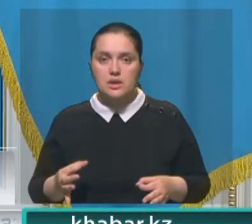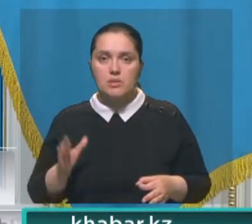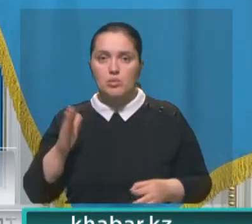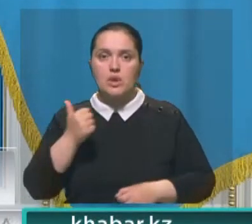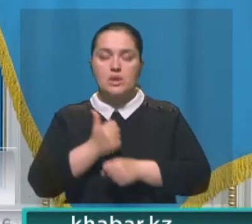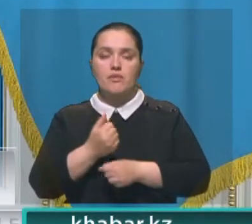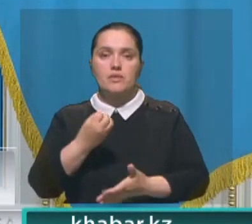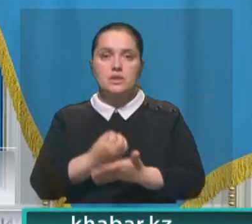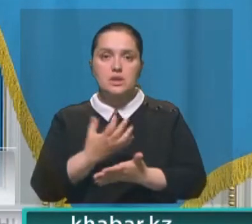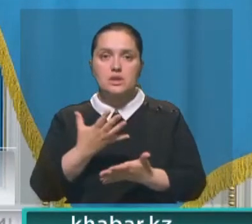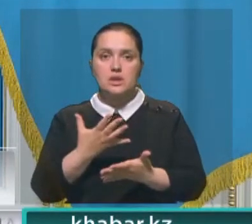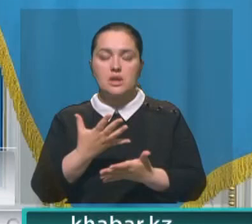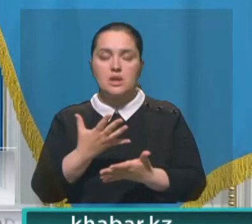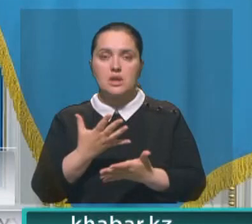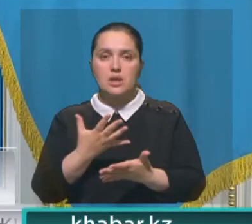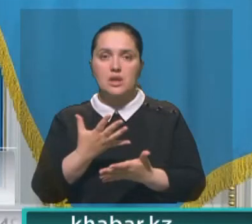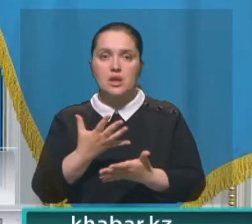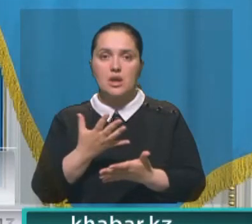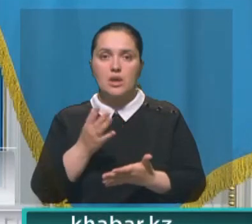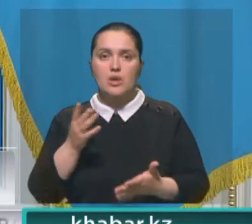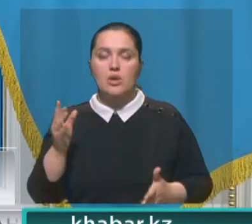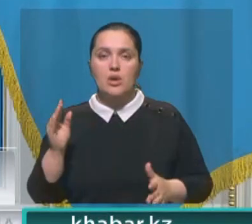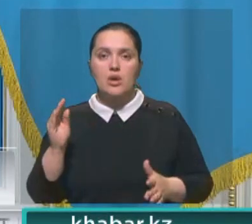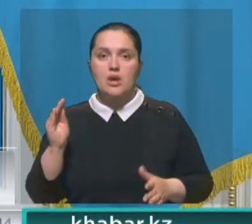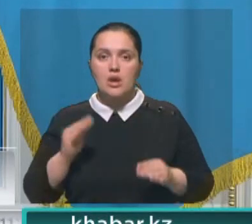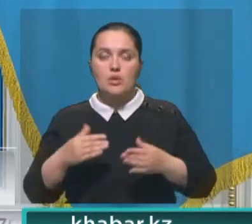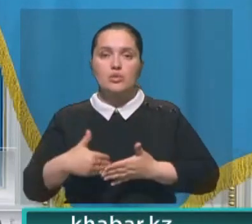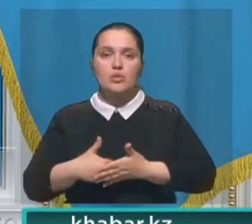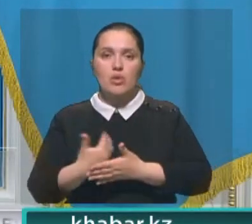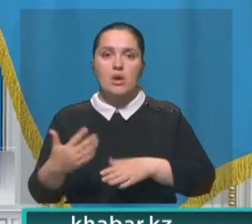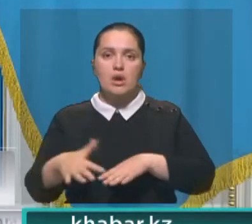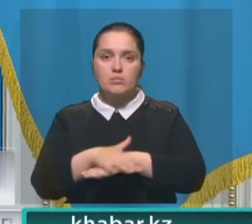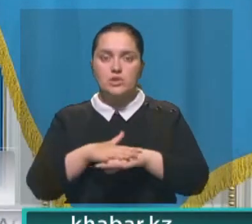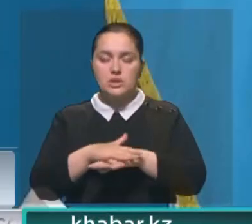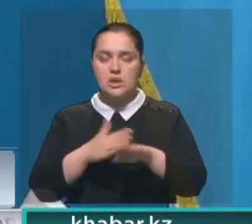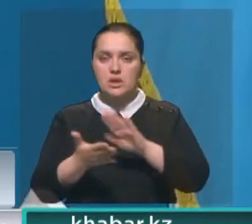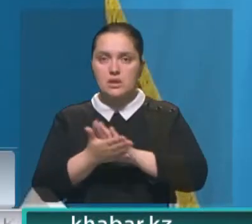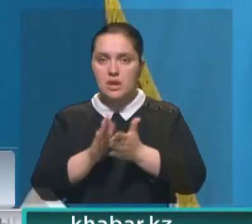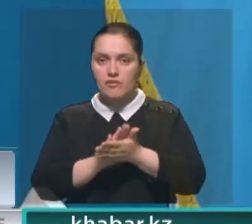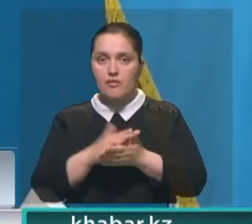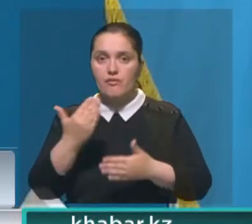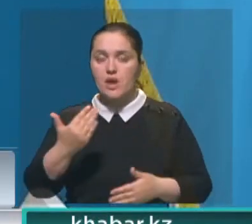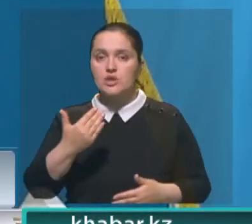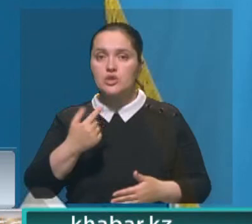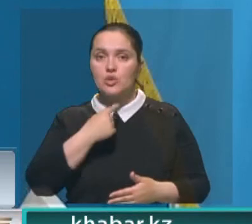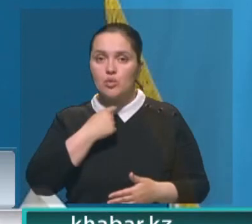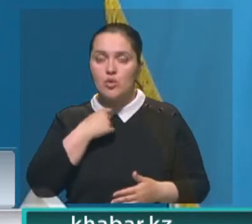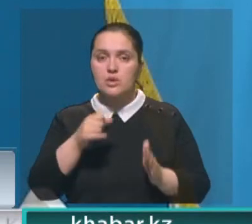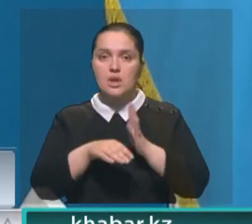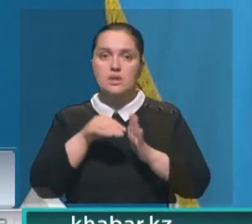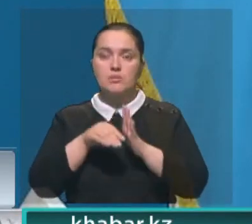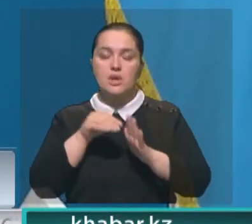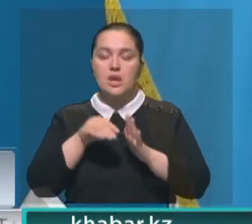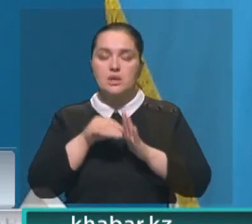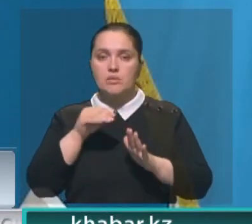главной ценностью и несущей конструкции нового общественного договора. Ваш голос на избирательном